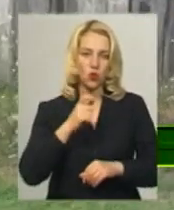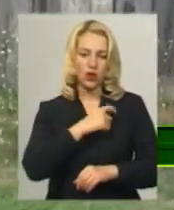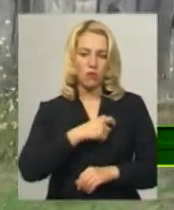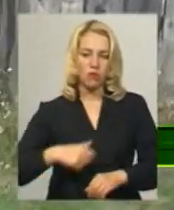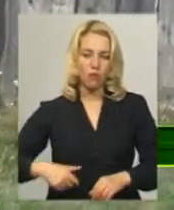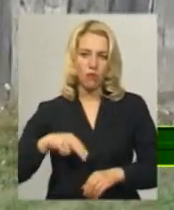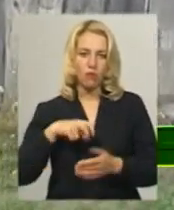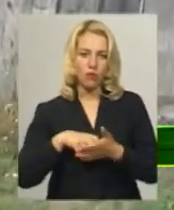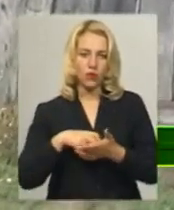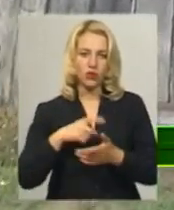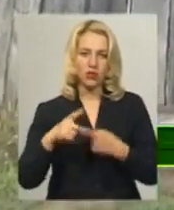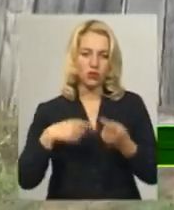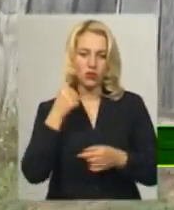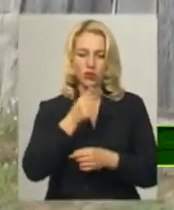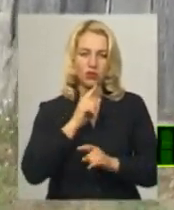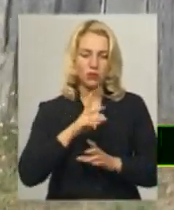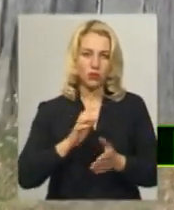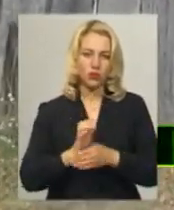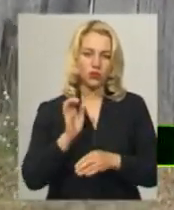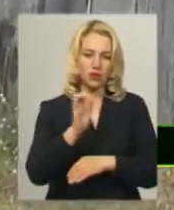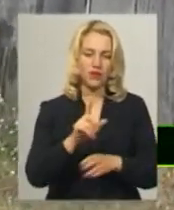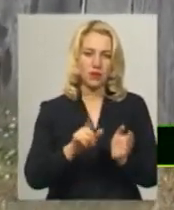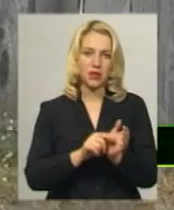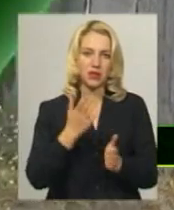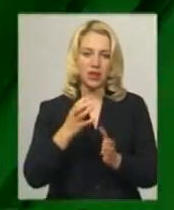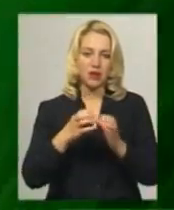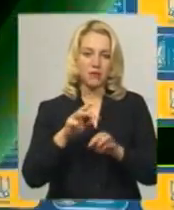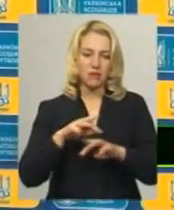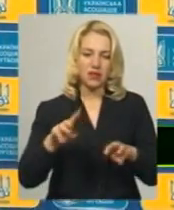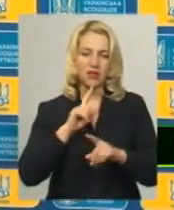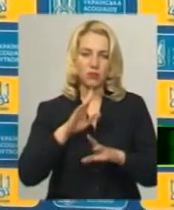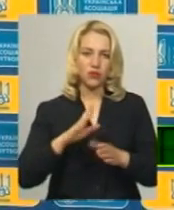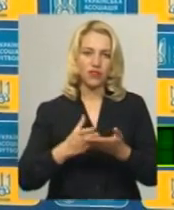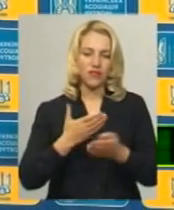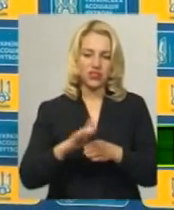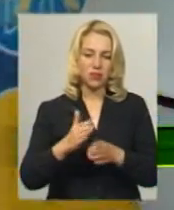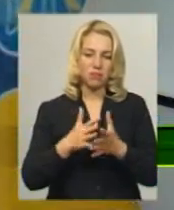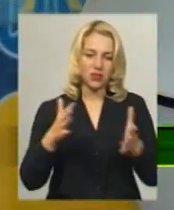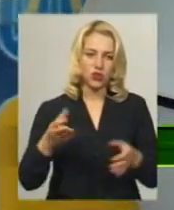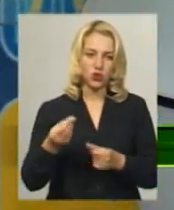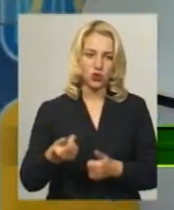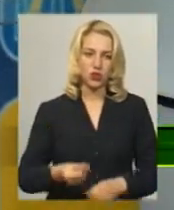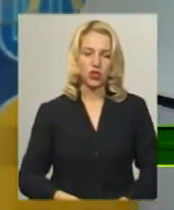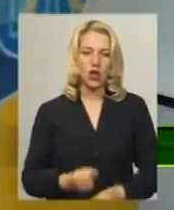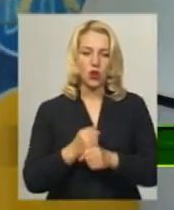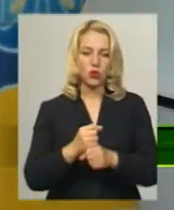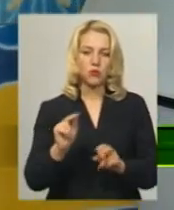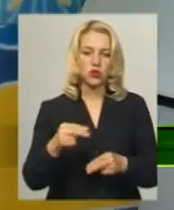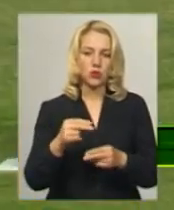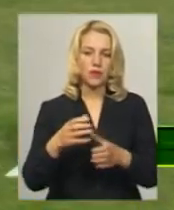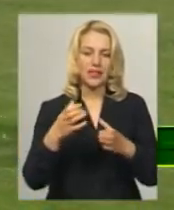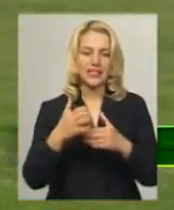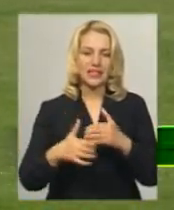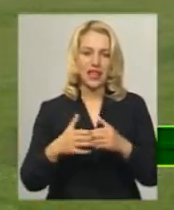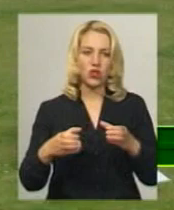року не буде доставляти пенсії, якщо Кабмін не виділить на це більше грошей. Кубик чемпіонів світу з футболу серед команд Ю